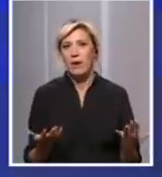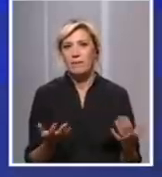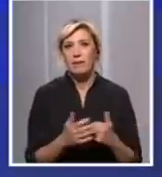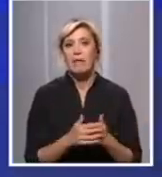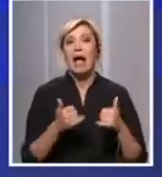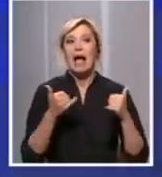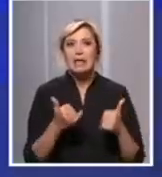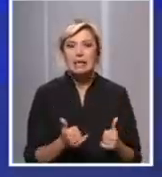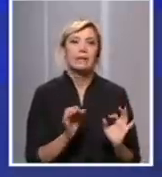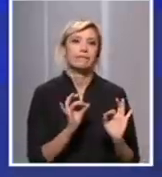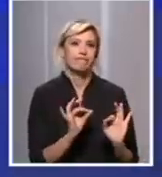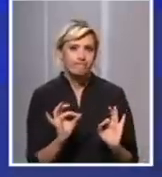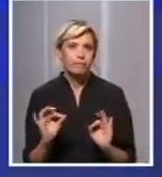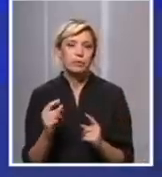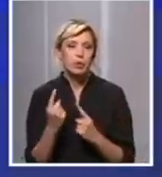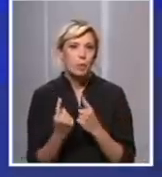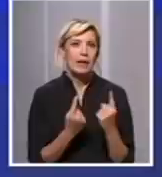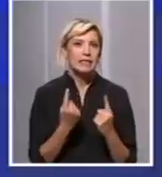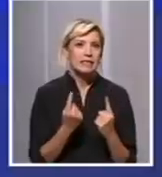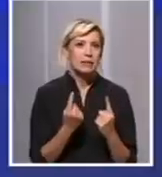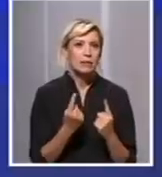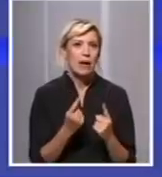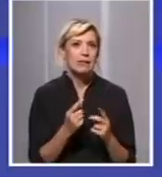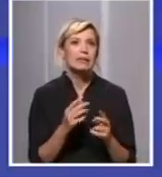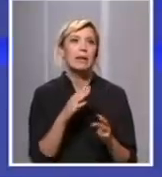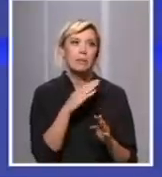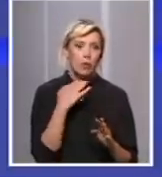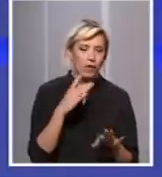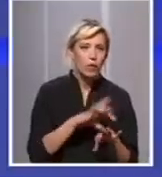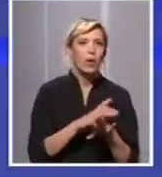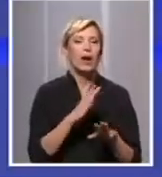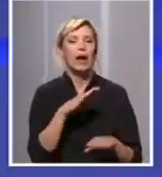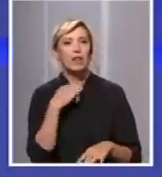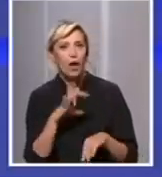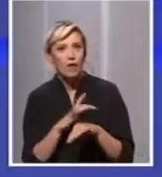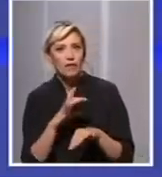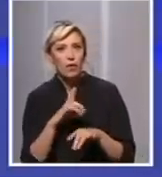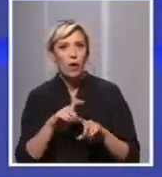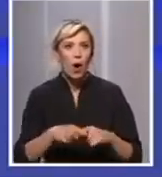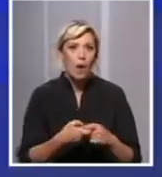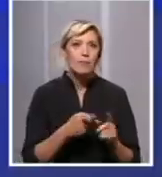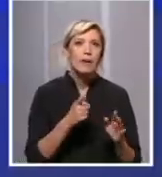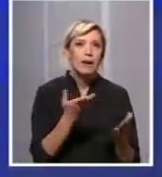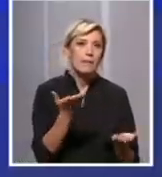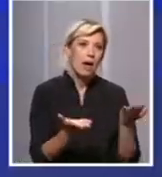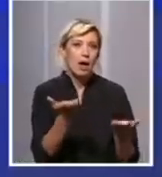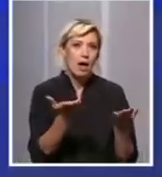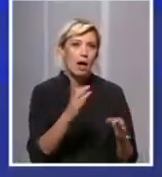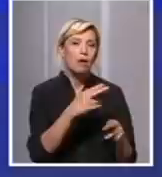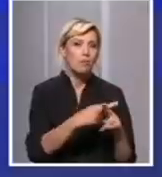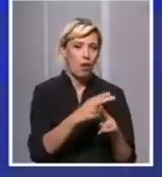korak, sada se trudimo da idemo par koraka ispred i onda to mora da rezultira dobrim ishodom.